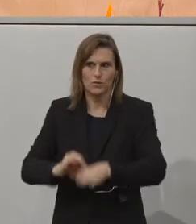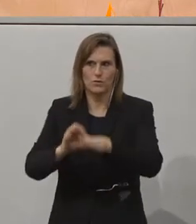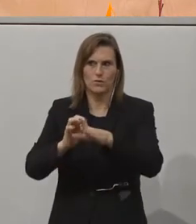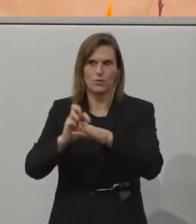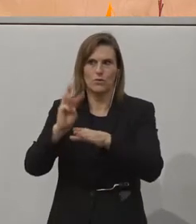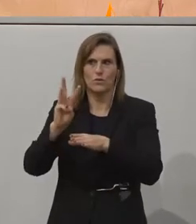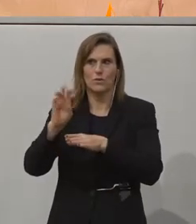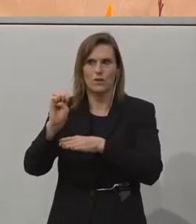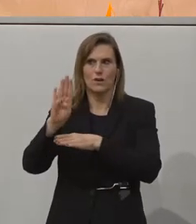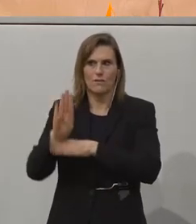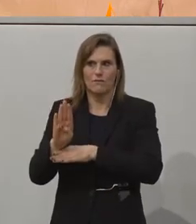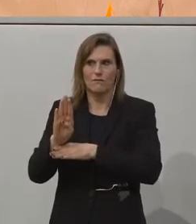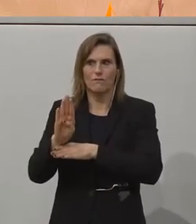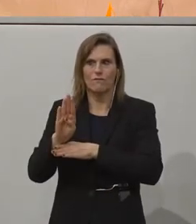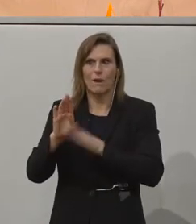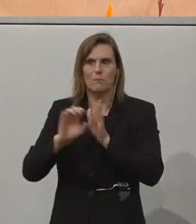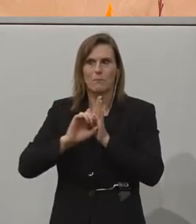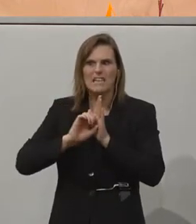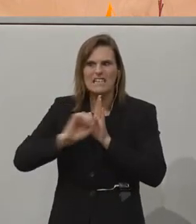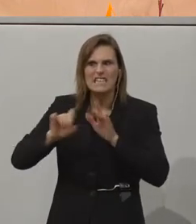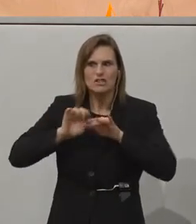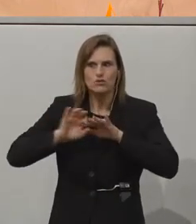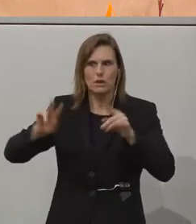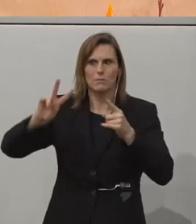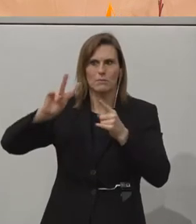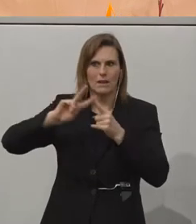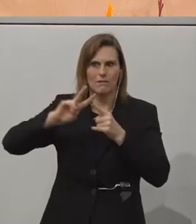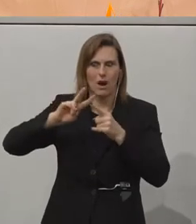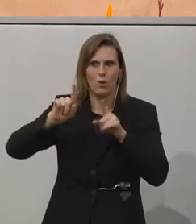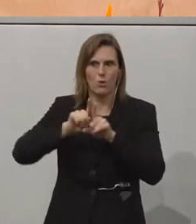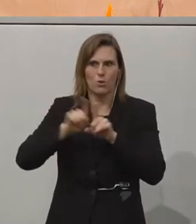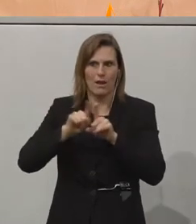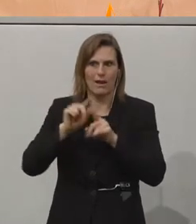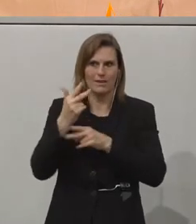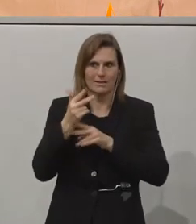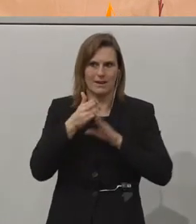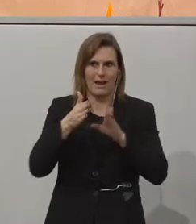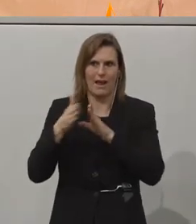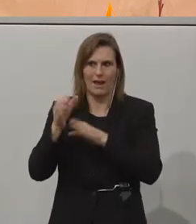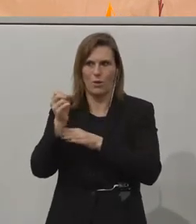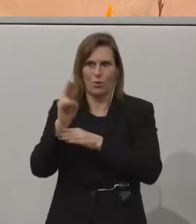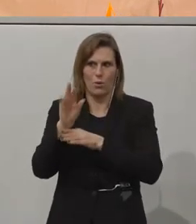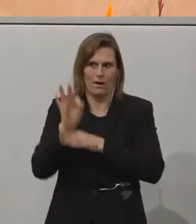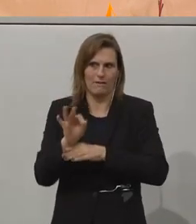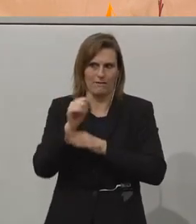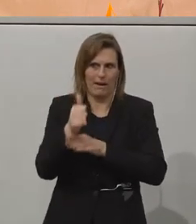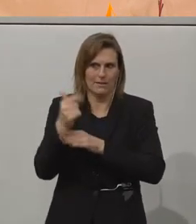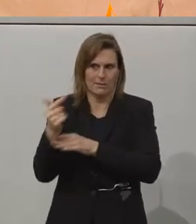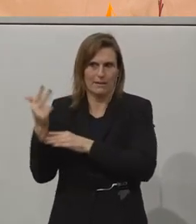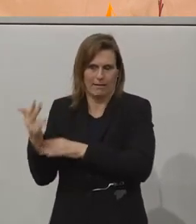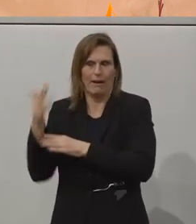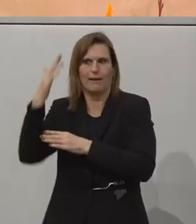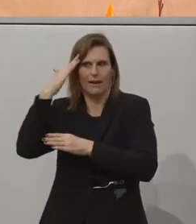-Stream-TV, drei Kanäle, so wie in Österreich üblich, ORF1, ORF2, ORF3, das kennen wir alle.